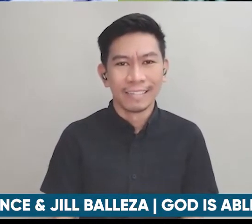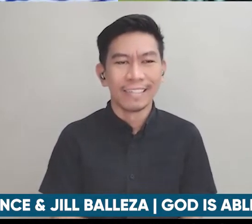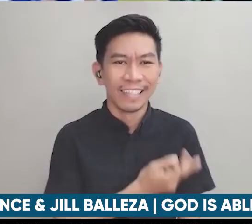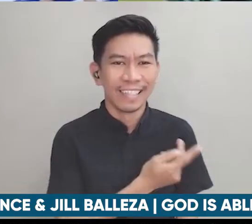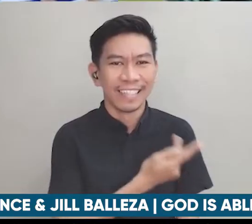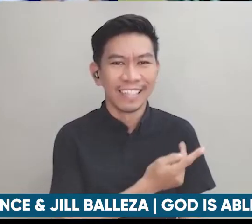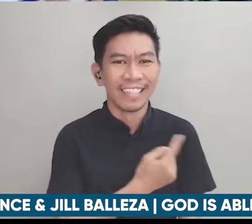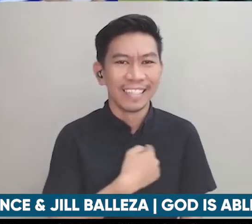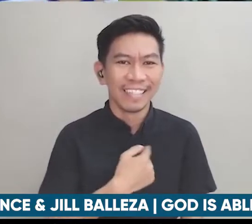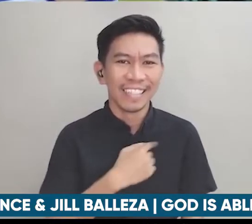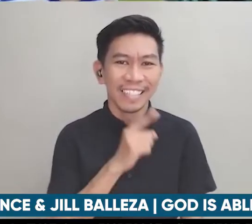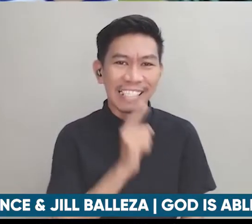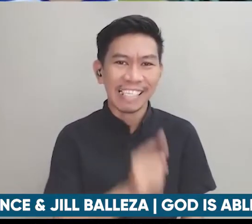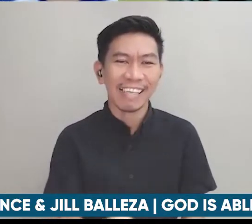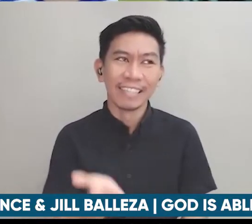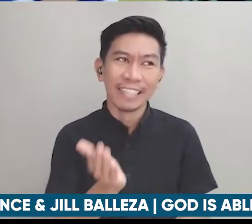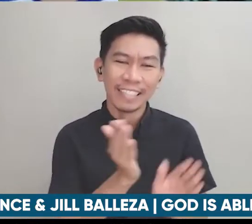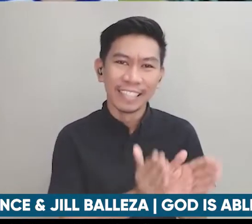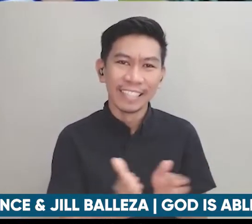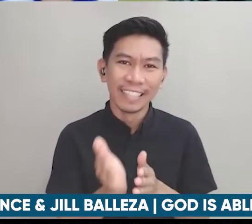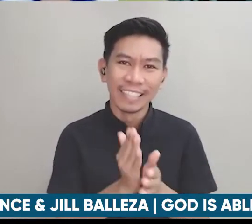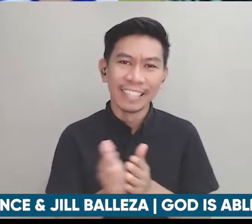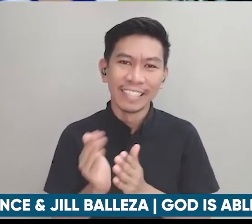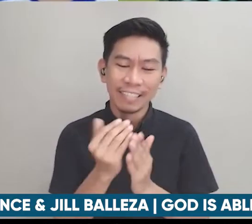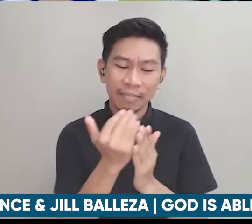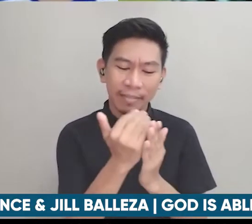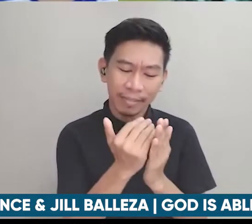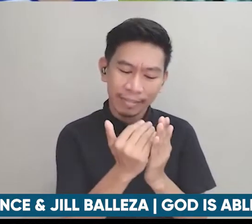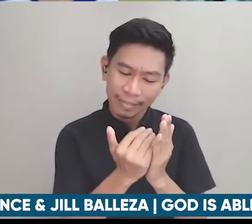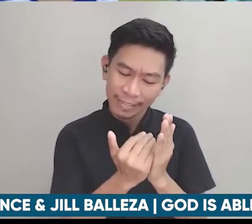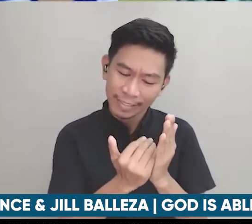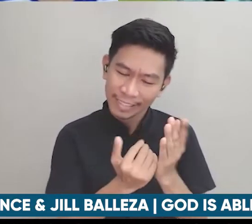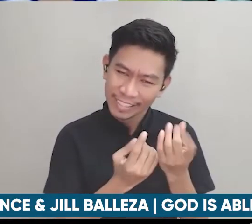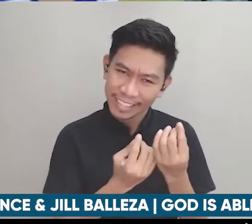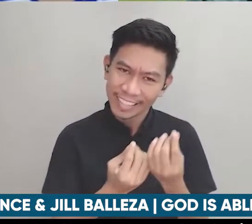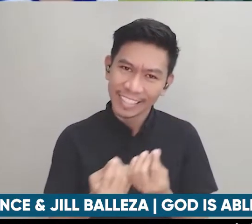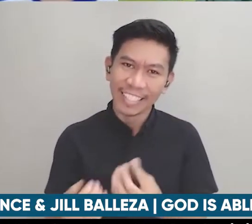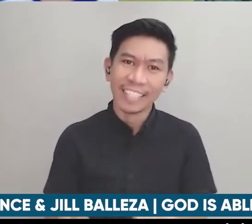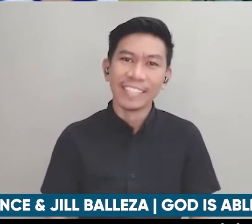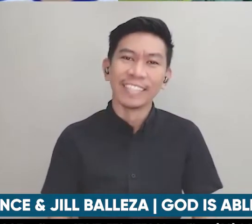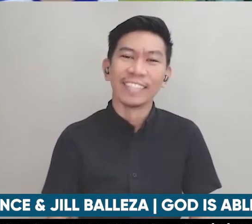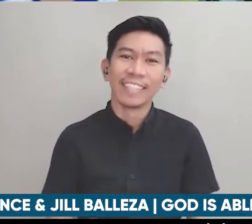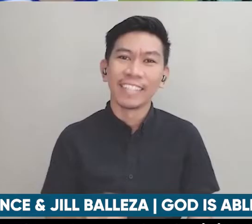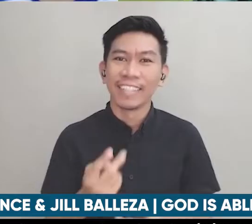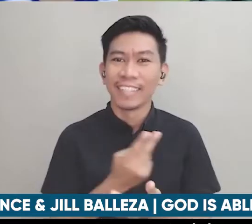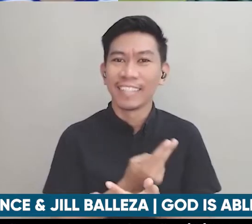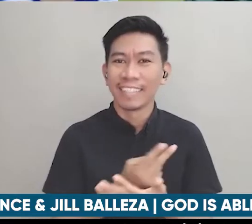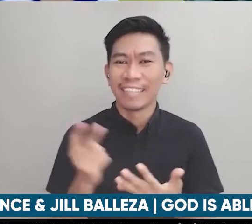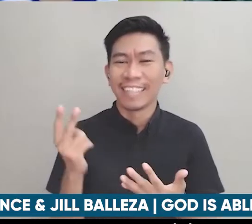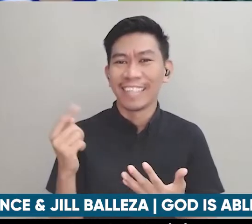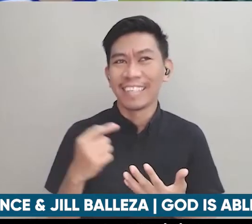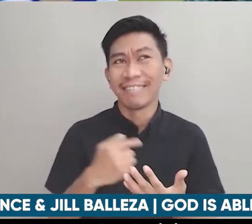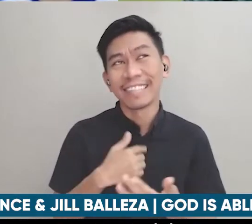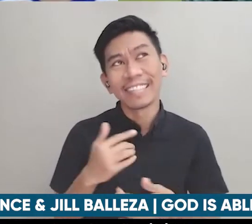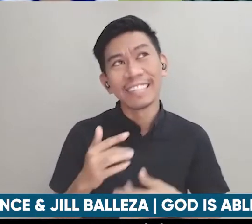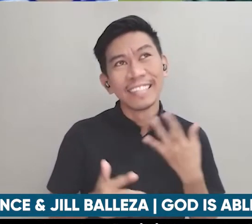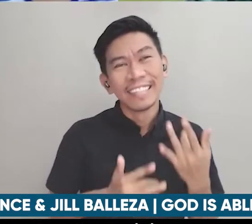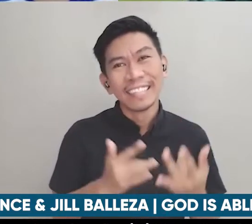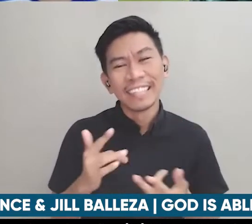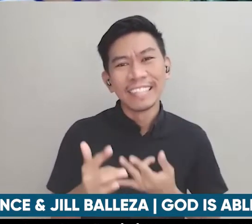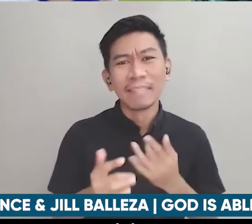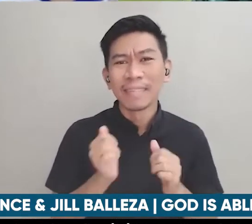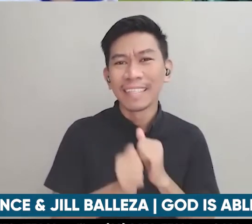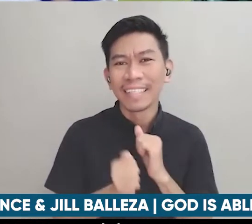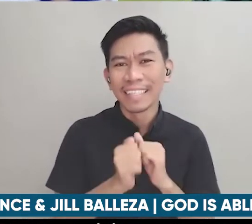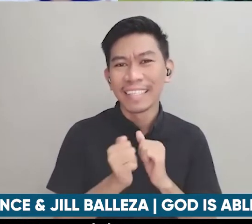ako yung mas magpa-plano talaga pero dun sa two weeks siguro excited in such a way na dahil